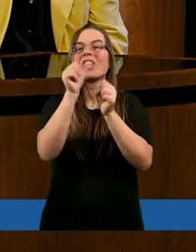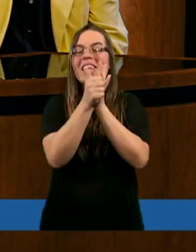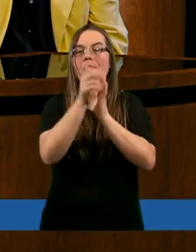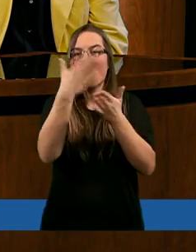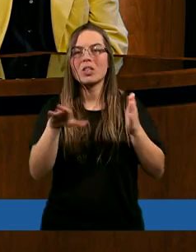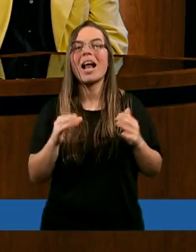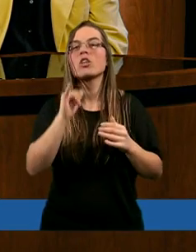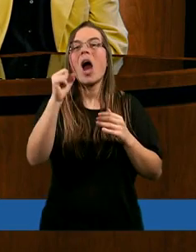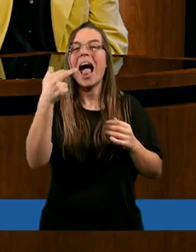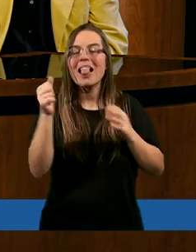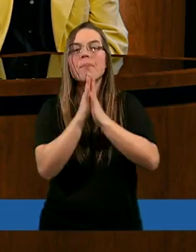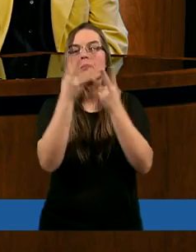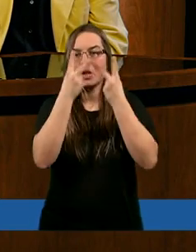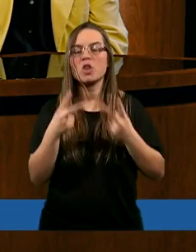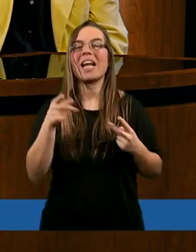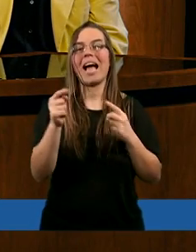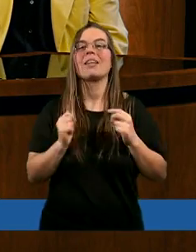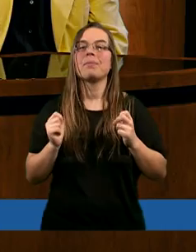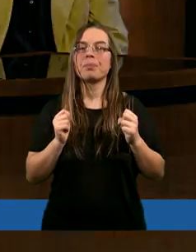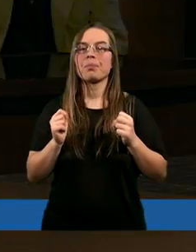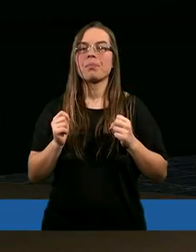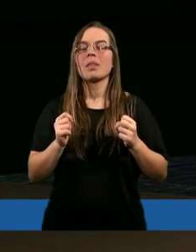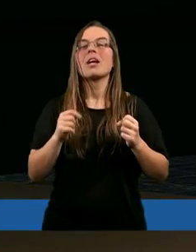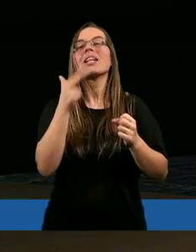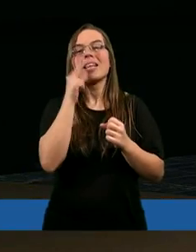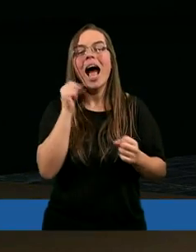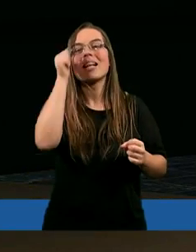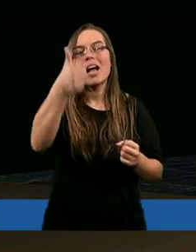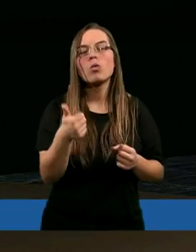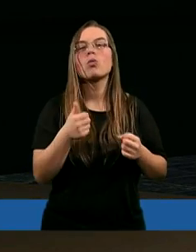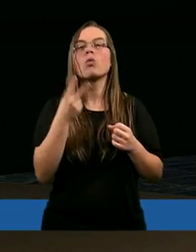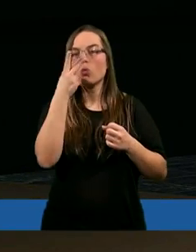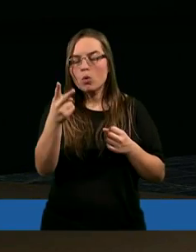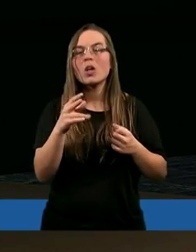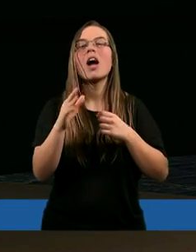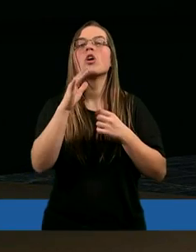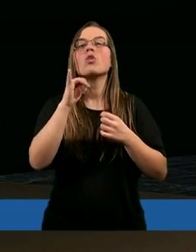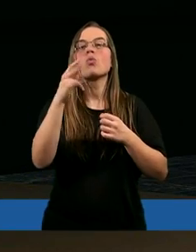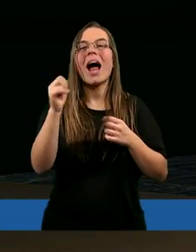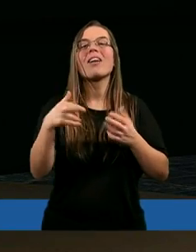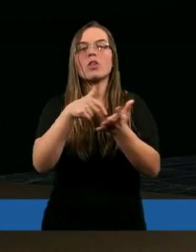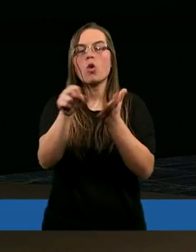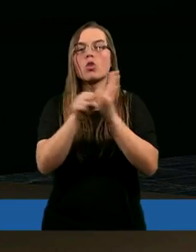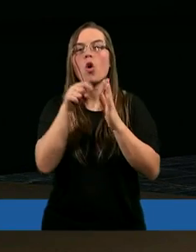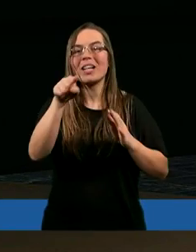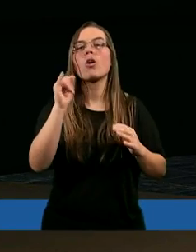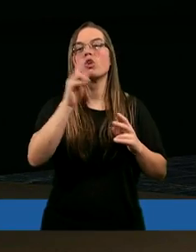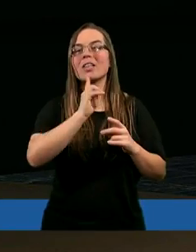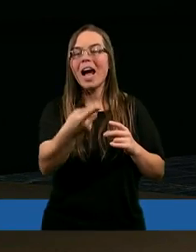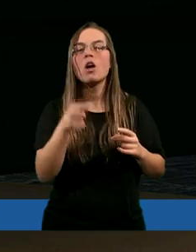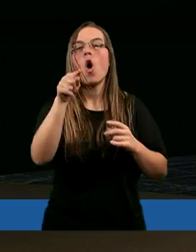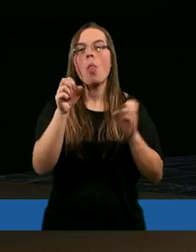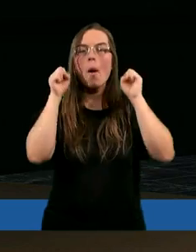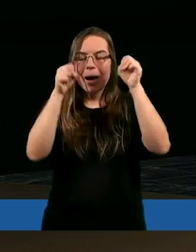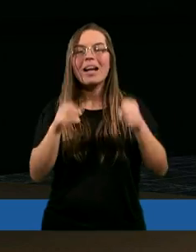Joanno, zechciej przeczytać. Na zajutrz ujrzał Jezusa idącego do Niego i rzekł